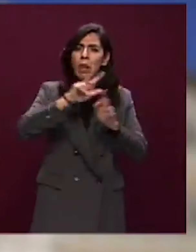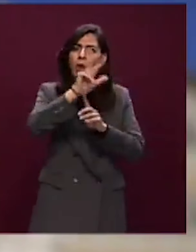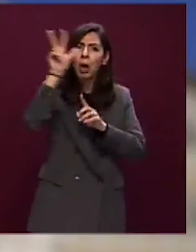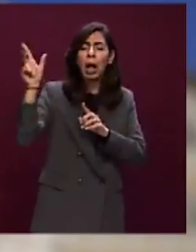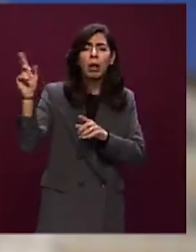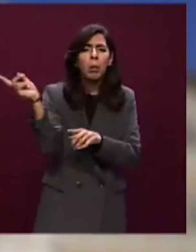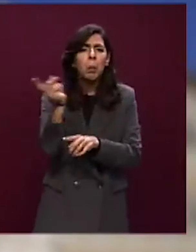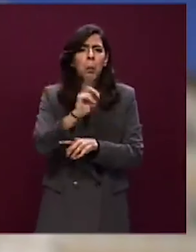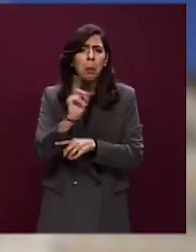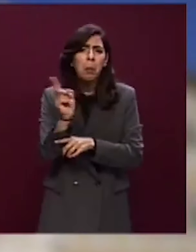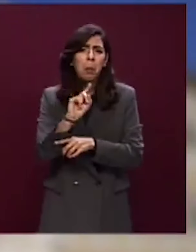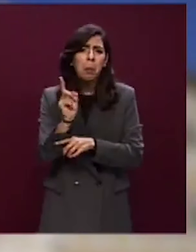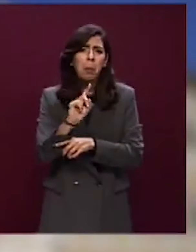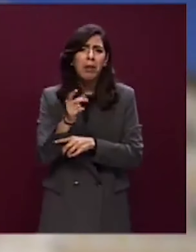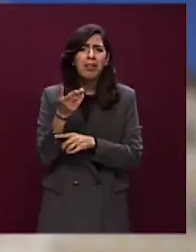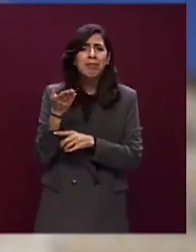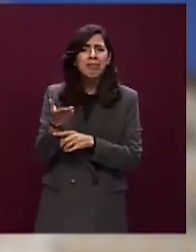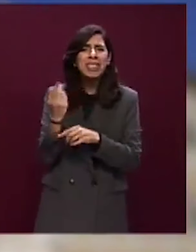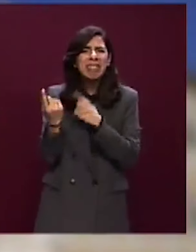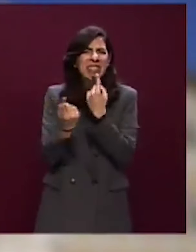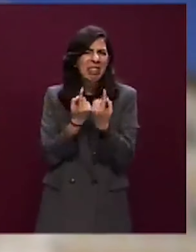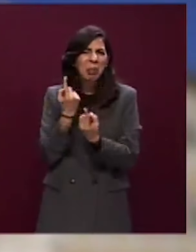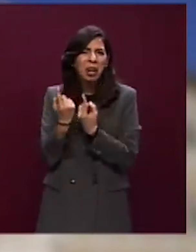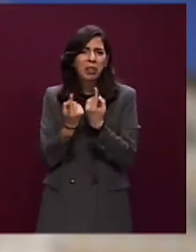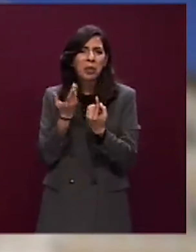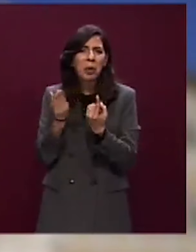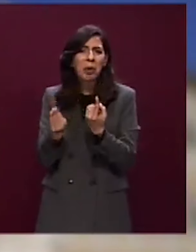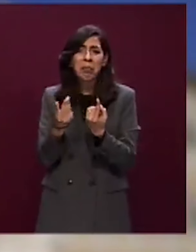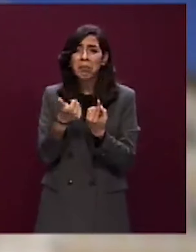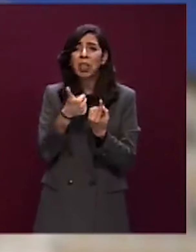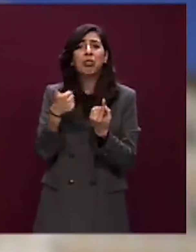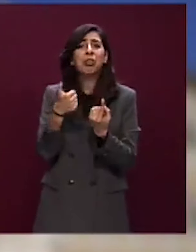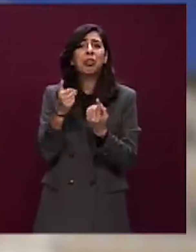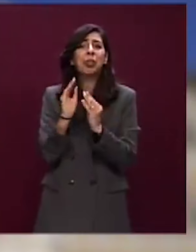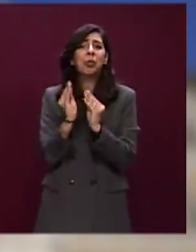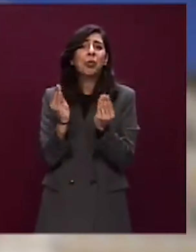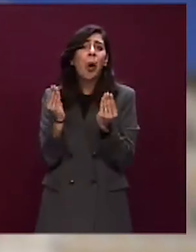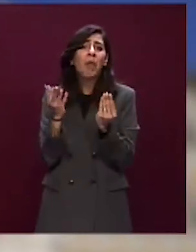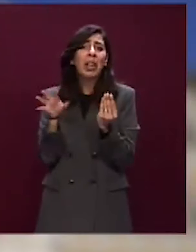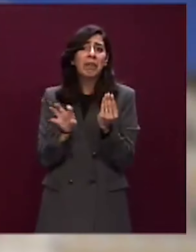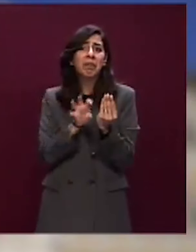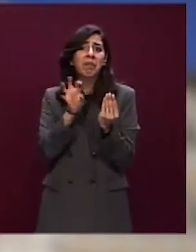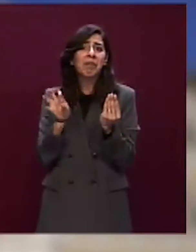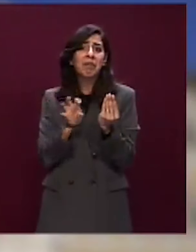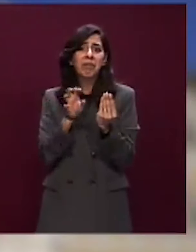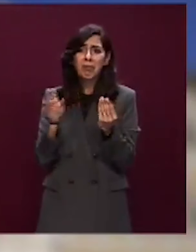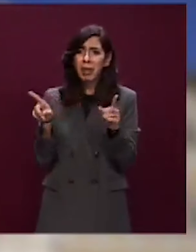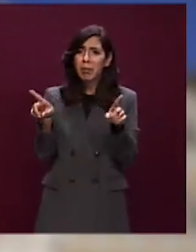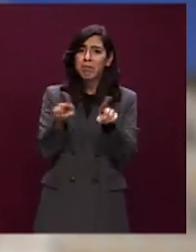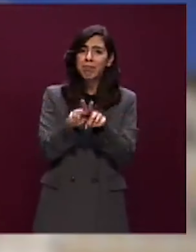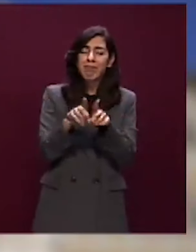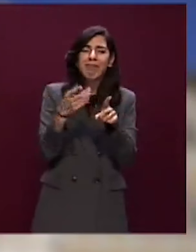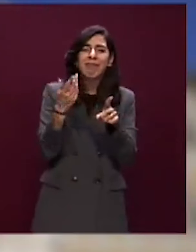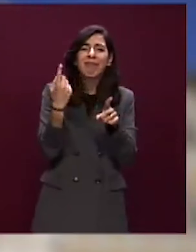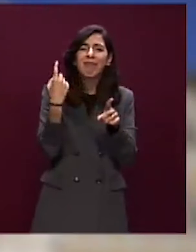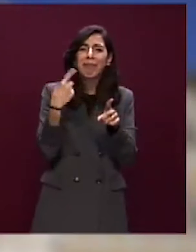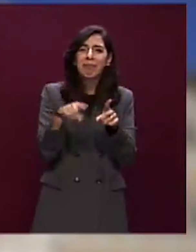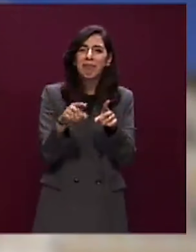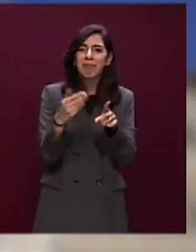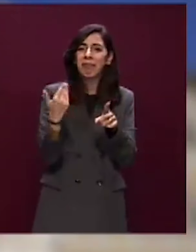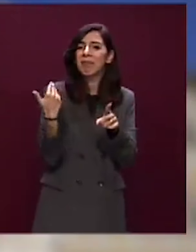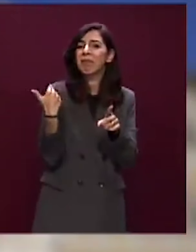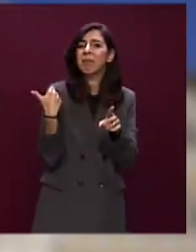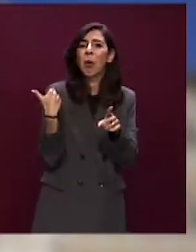centinaio di ragazzi, esattamente uguali a quelli che fino a pochi minuti fa erano